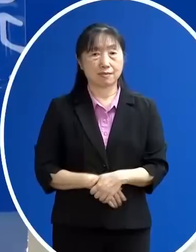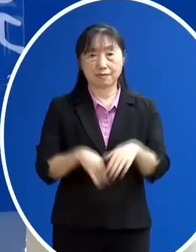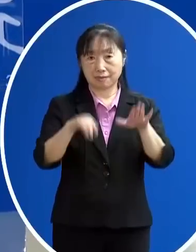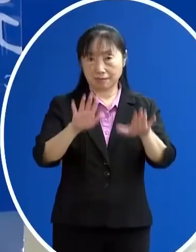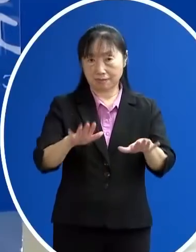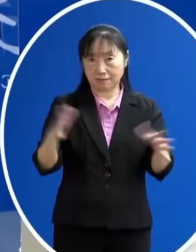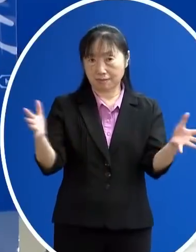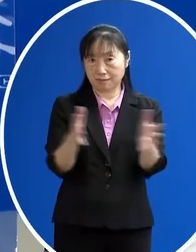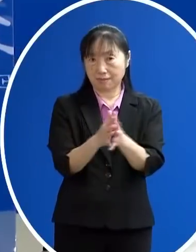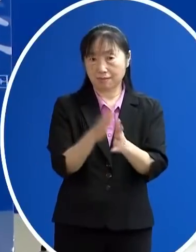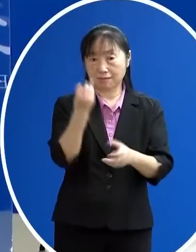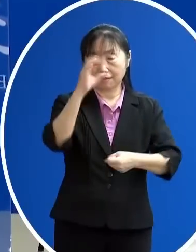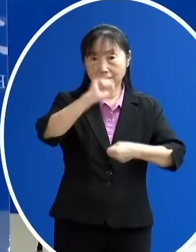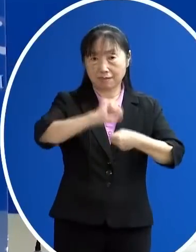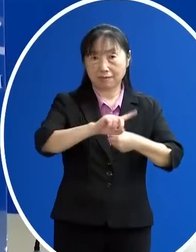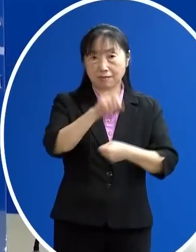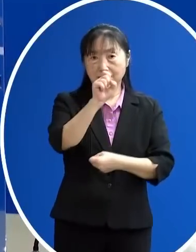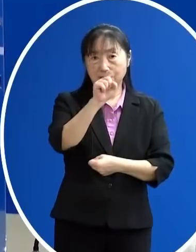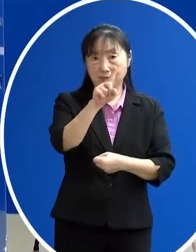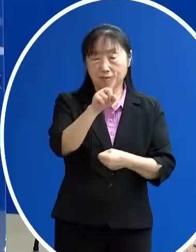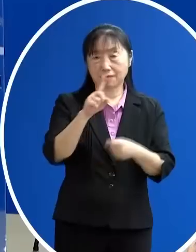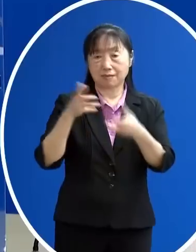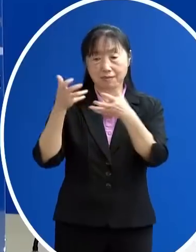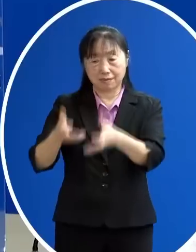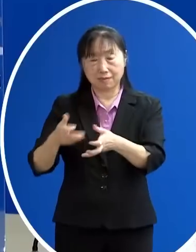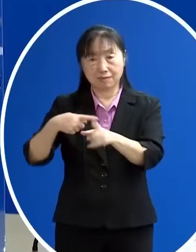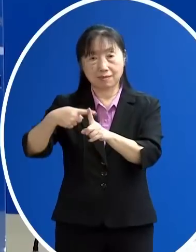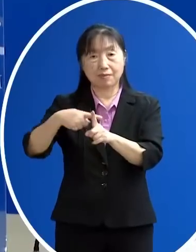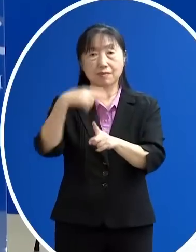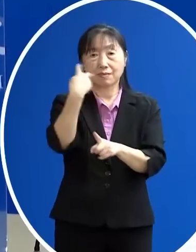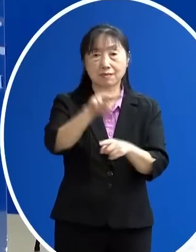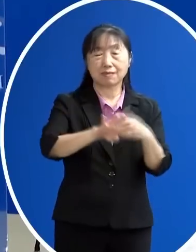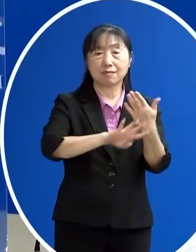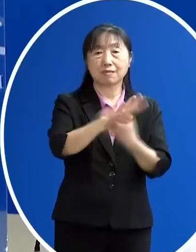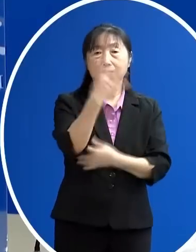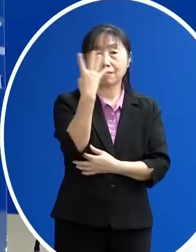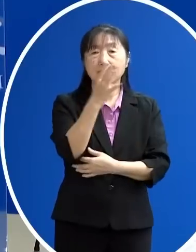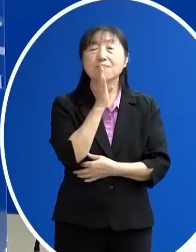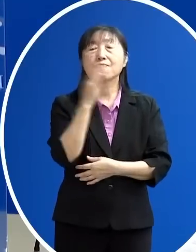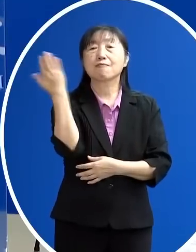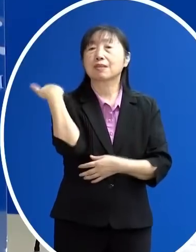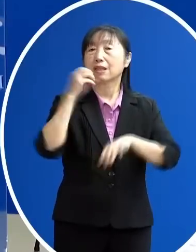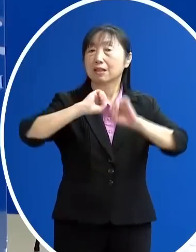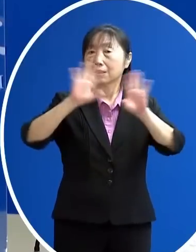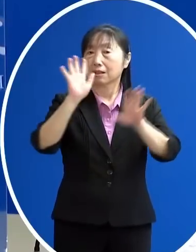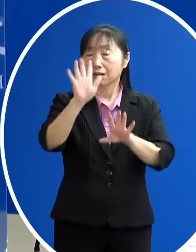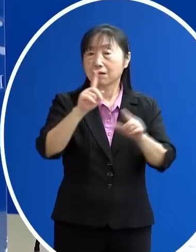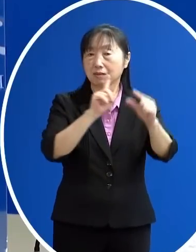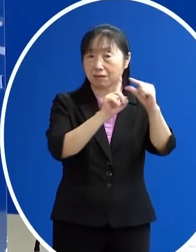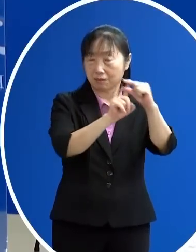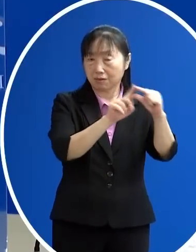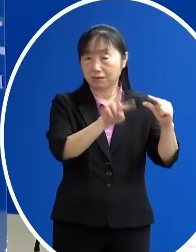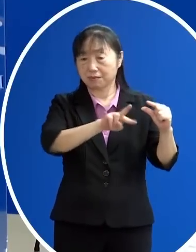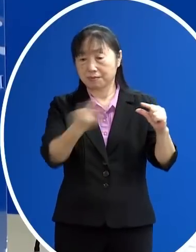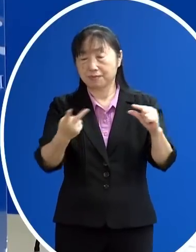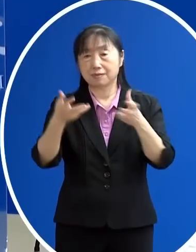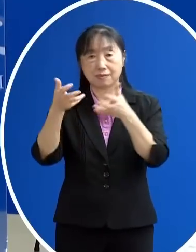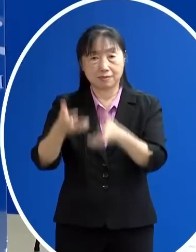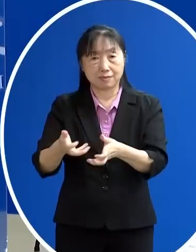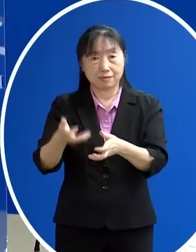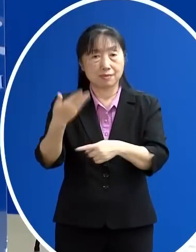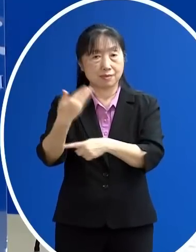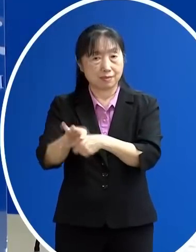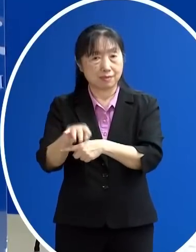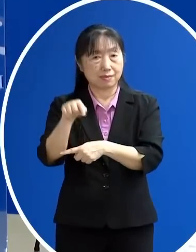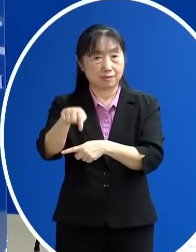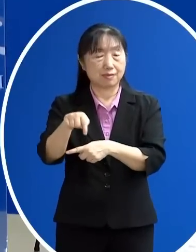今天總共有新增11例的重症 以及另外4例是先前公佈過的中症 那轉為重症跟